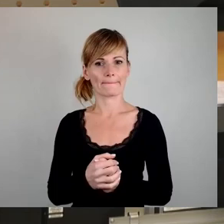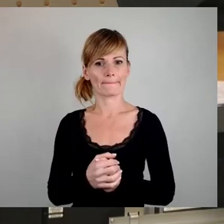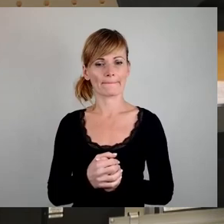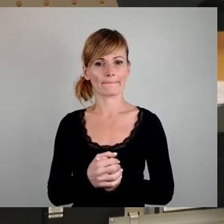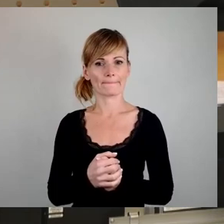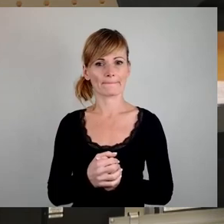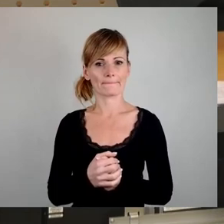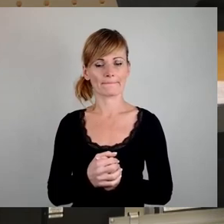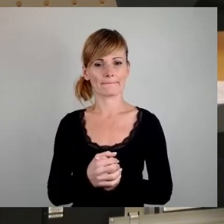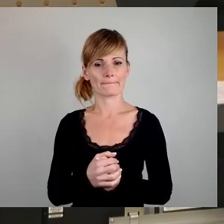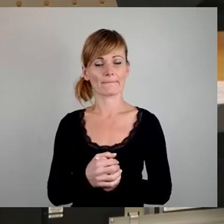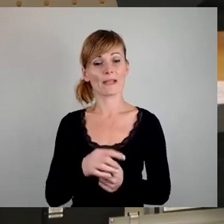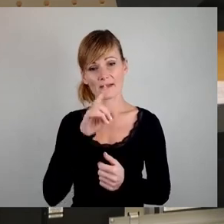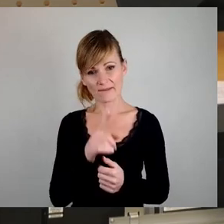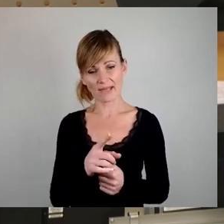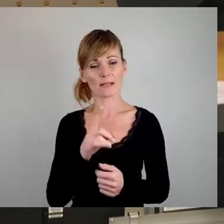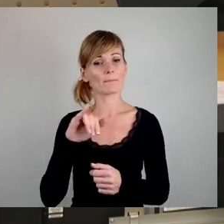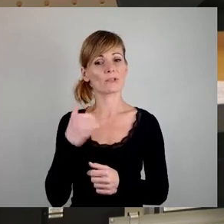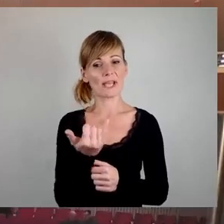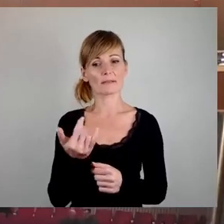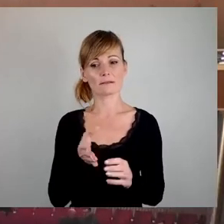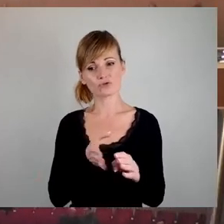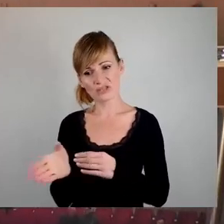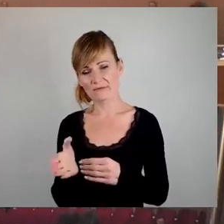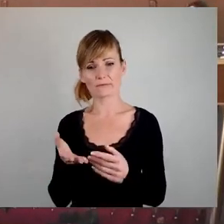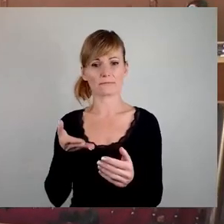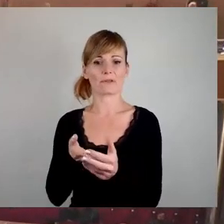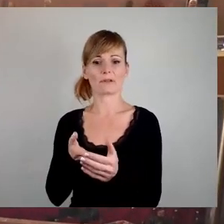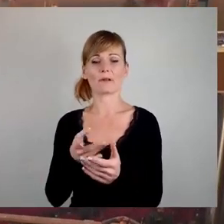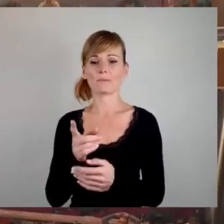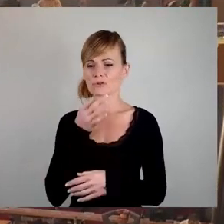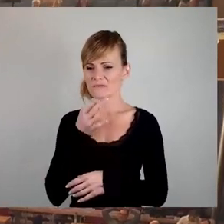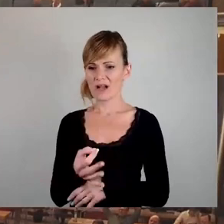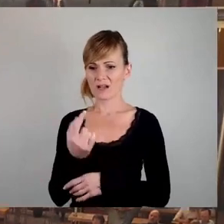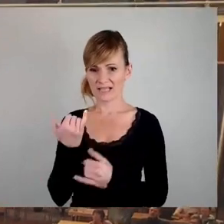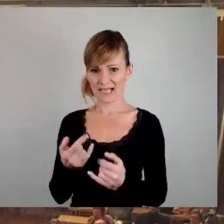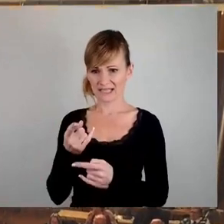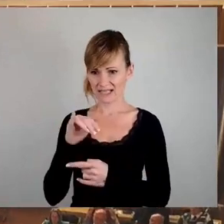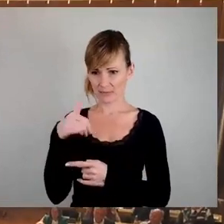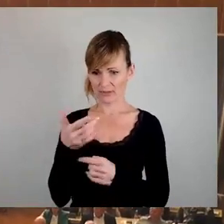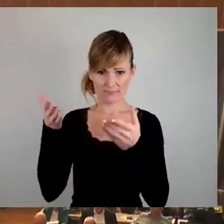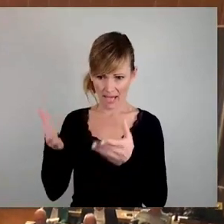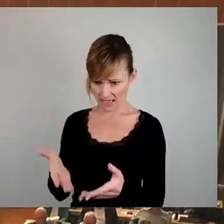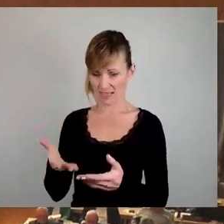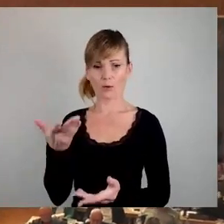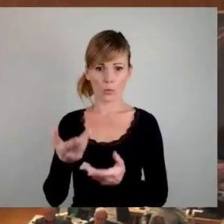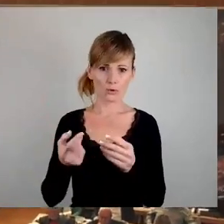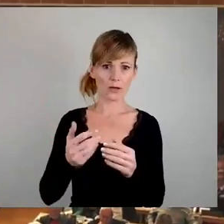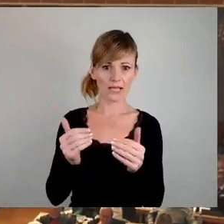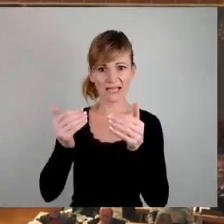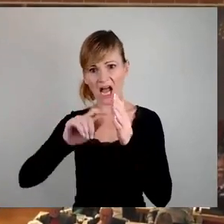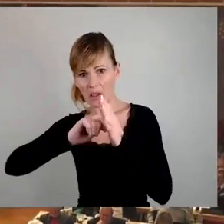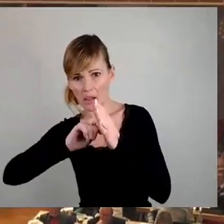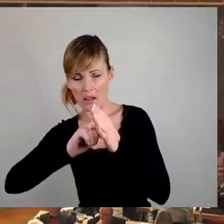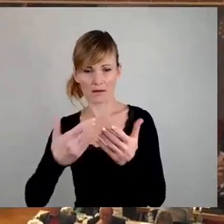Und wenn ein Projekt zu scheitern droht, muss man sich die Frage stellen, ob man es beerdigt oder in erheblichem Maße nachjustiert. Die Vorlage, über die